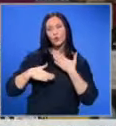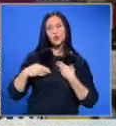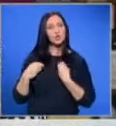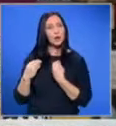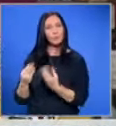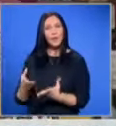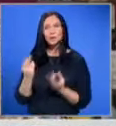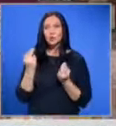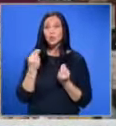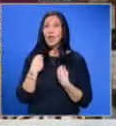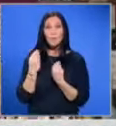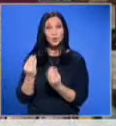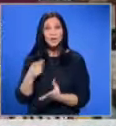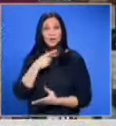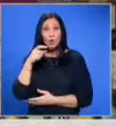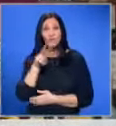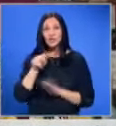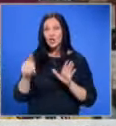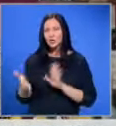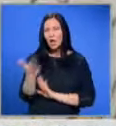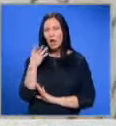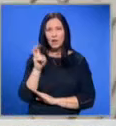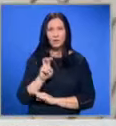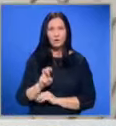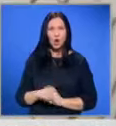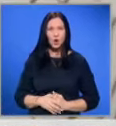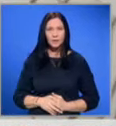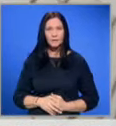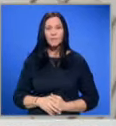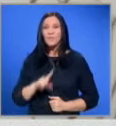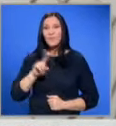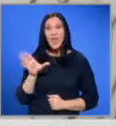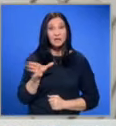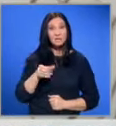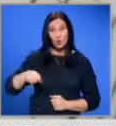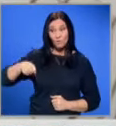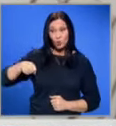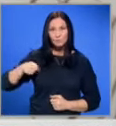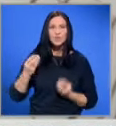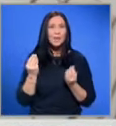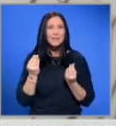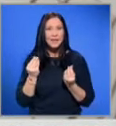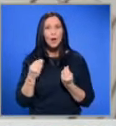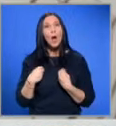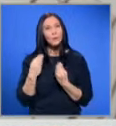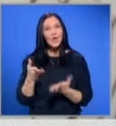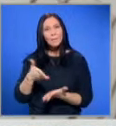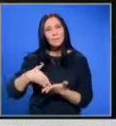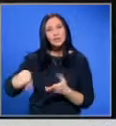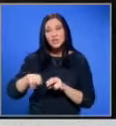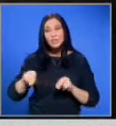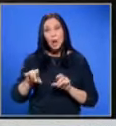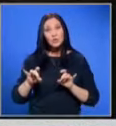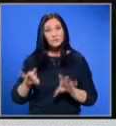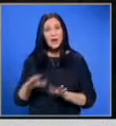подарък. Стоиността на подаръците е 126 хиляди долара. Не всичко в турбичките е материално. Подаръкът парче земя от